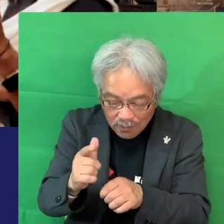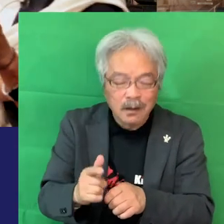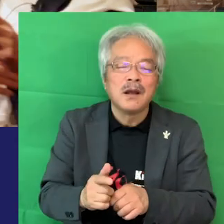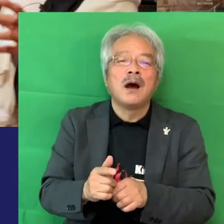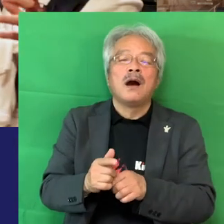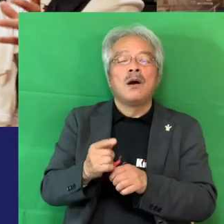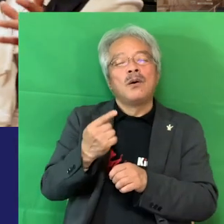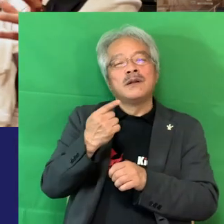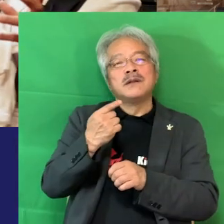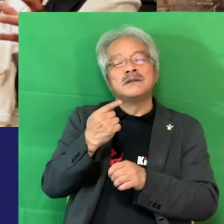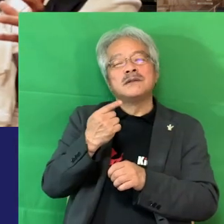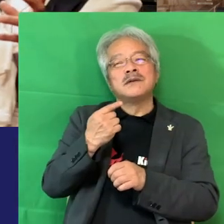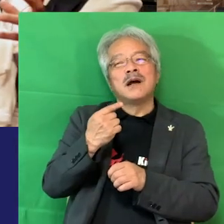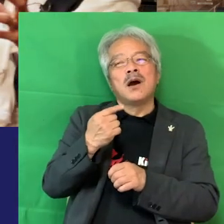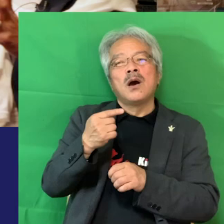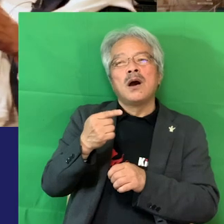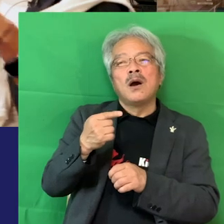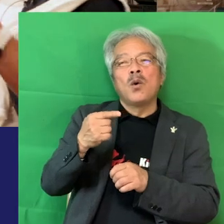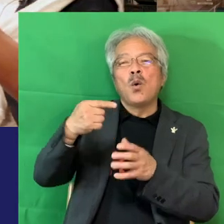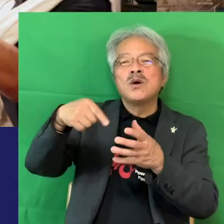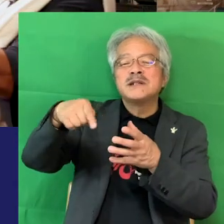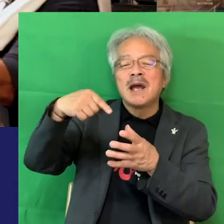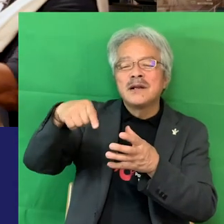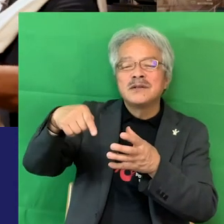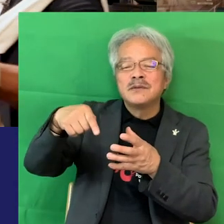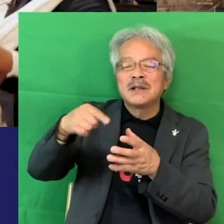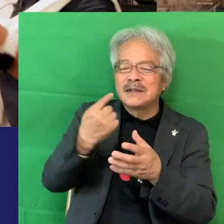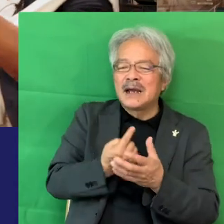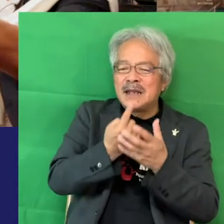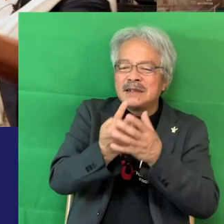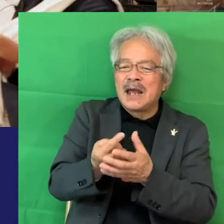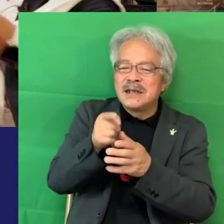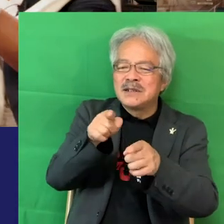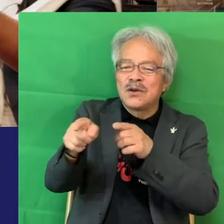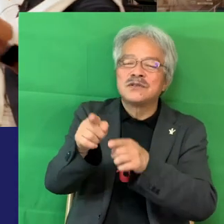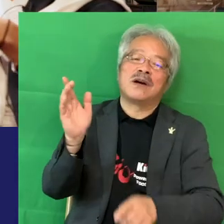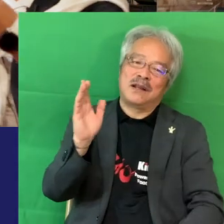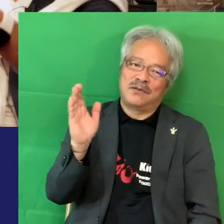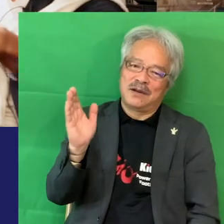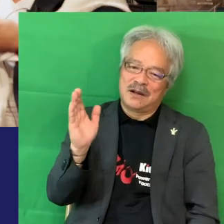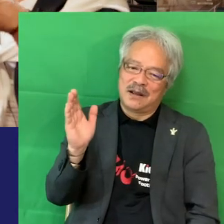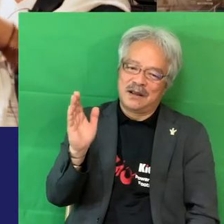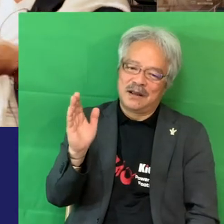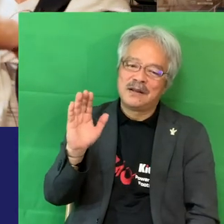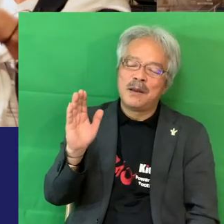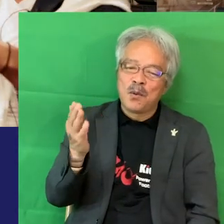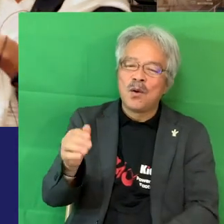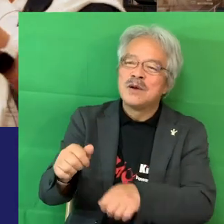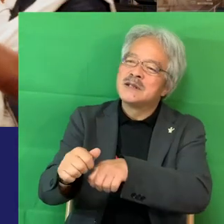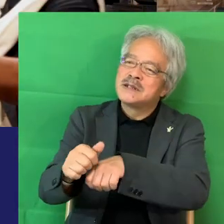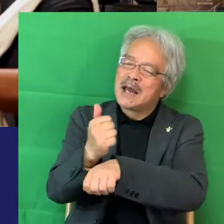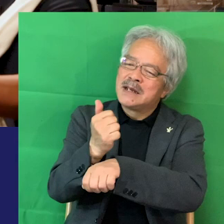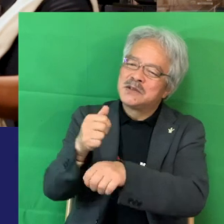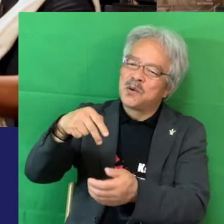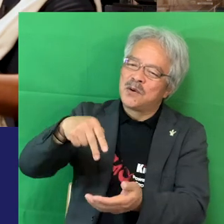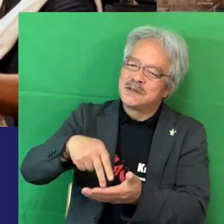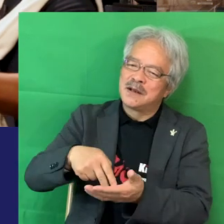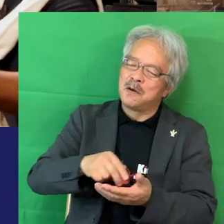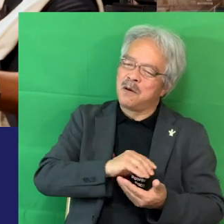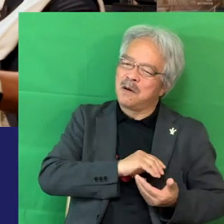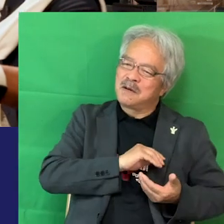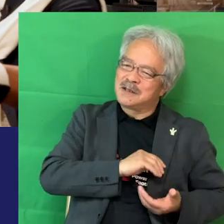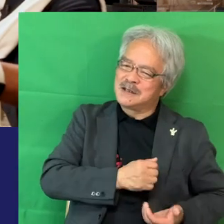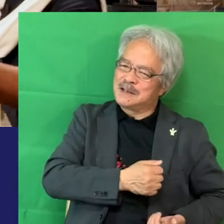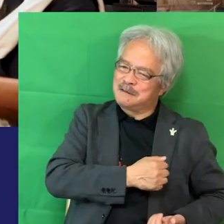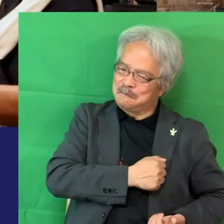ことは僕はそこに指導に入ってるわけではなくて選手としての何だろうなマインドだったりとかって話